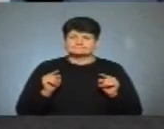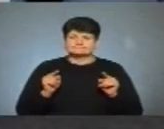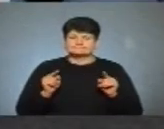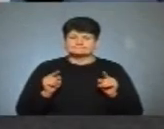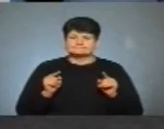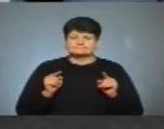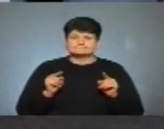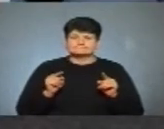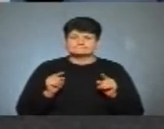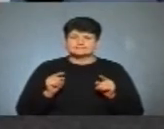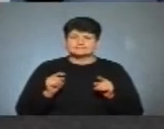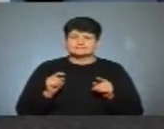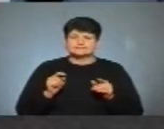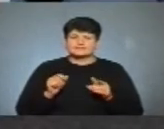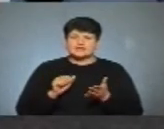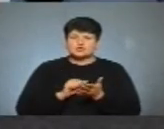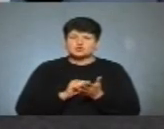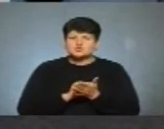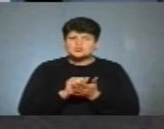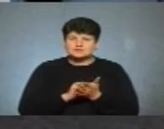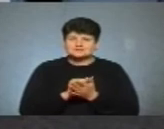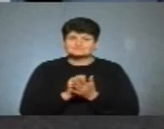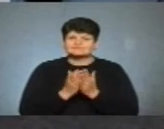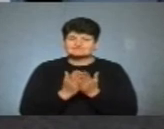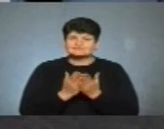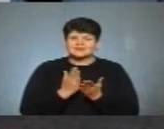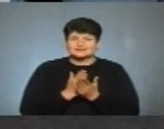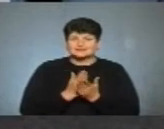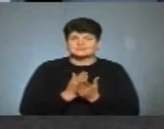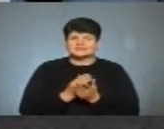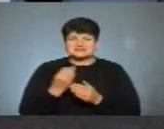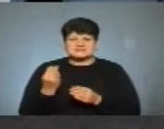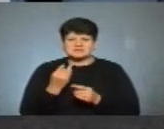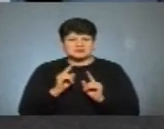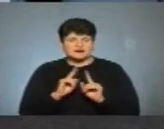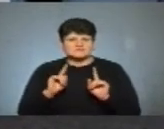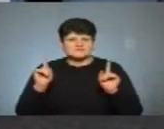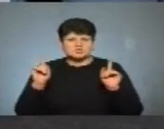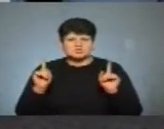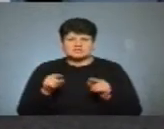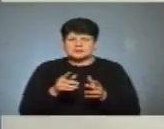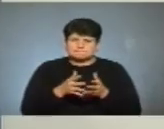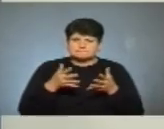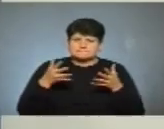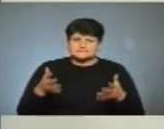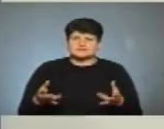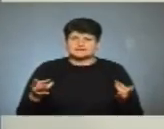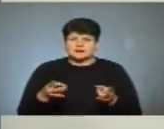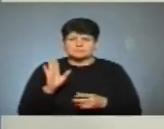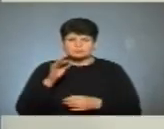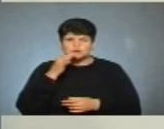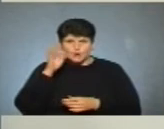Друкарський двір, тобто друкарська продукція, книги стають набагато цікавішими, набагато їх більше, і треба бути